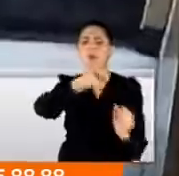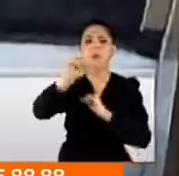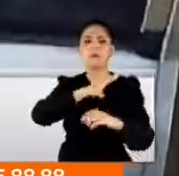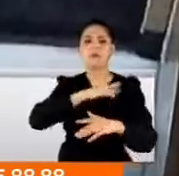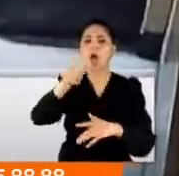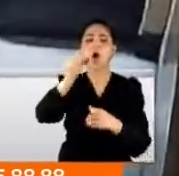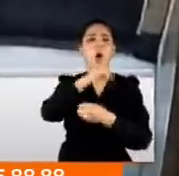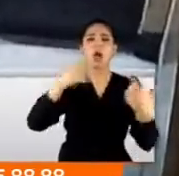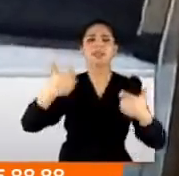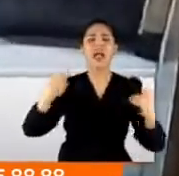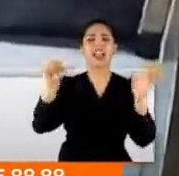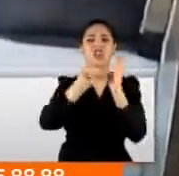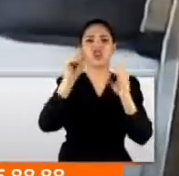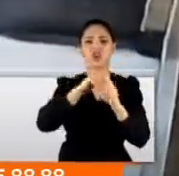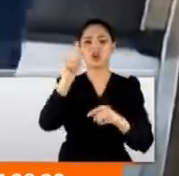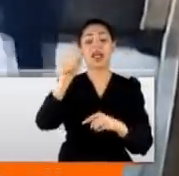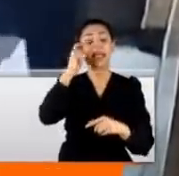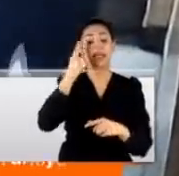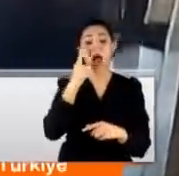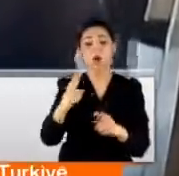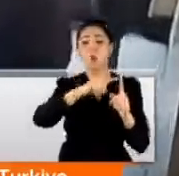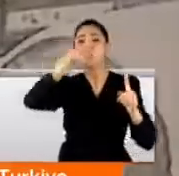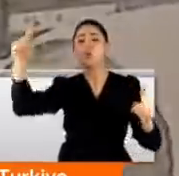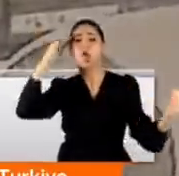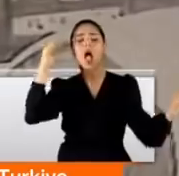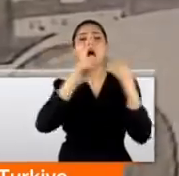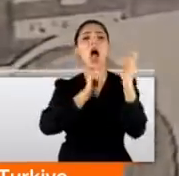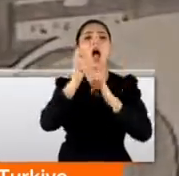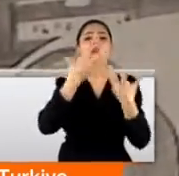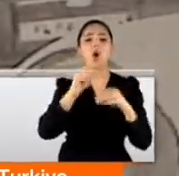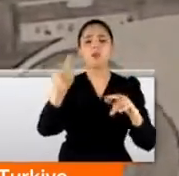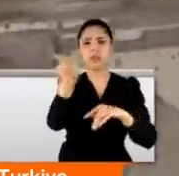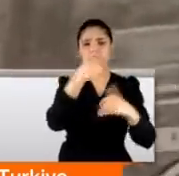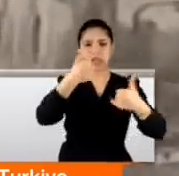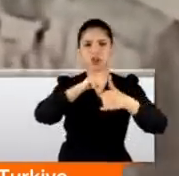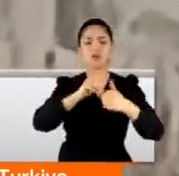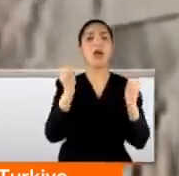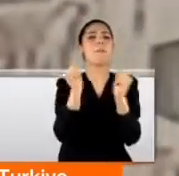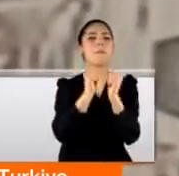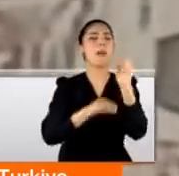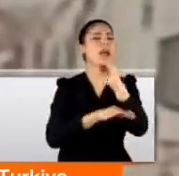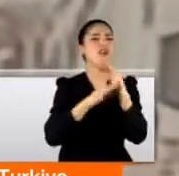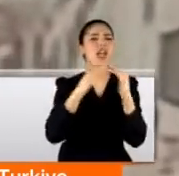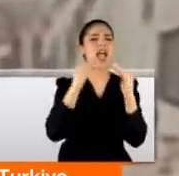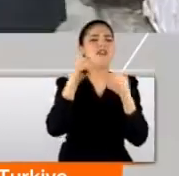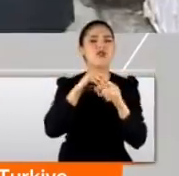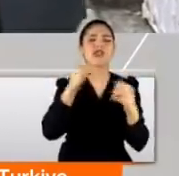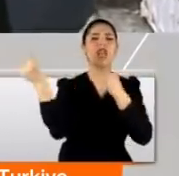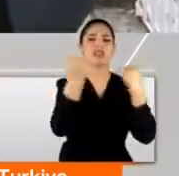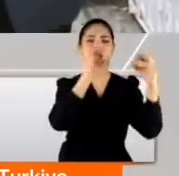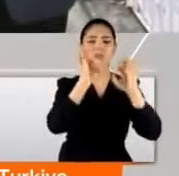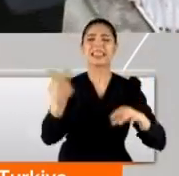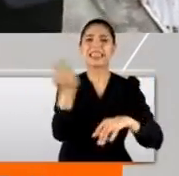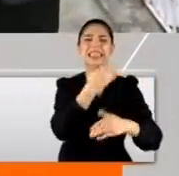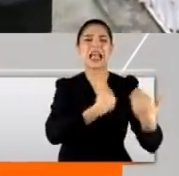almaz olay şişli de yaşandı. İddiaya göre uzun süredir anlaşmazlık yaşayan çift beraber yaşadıkları evde tartışmaya başladı. İki